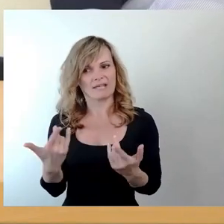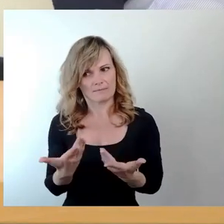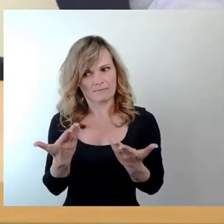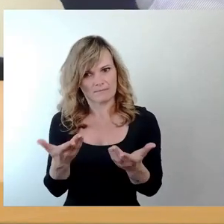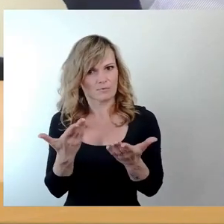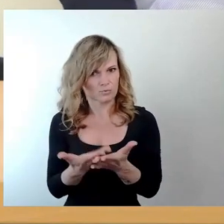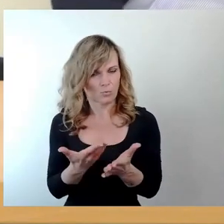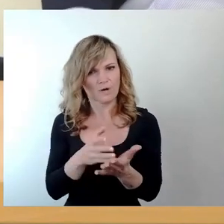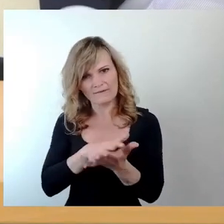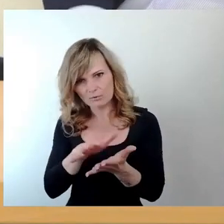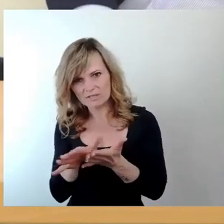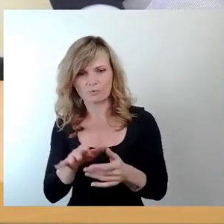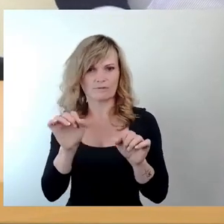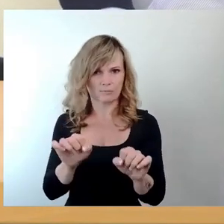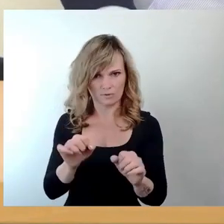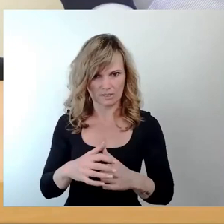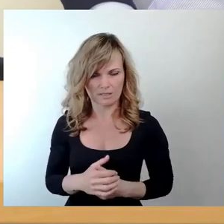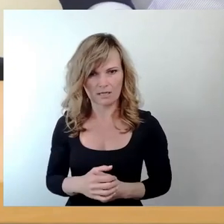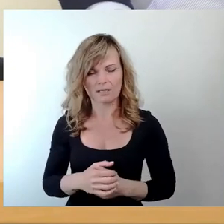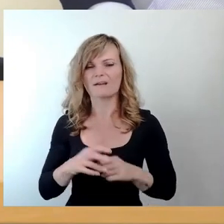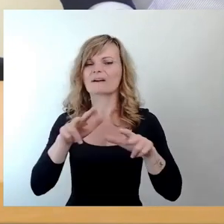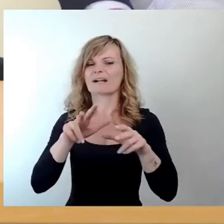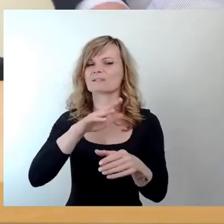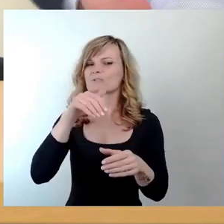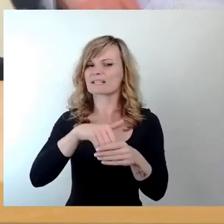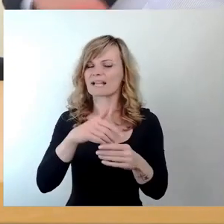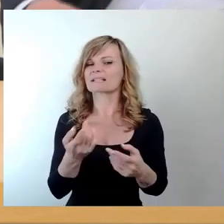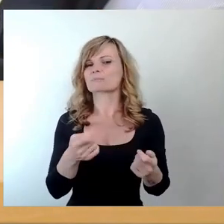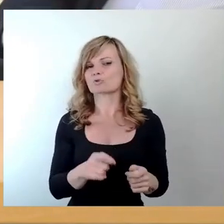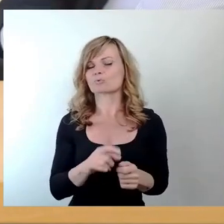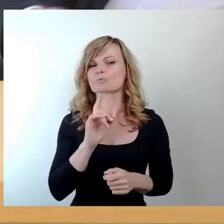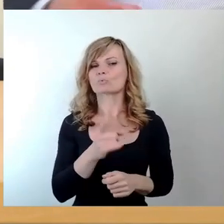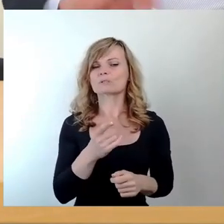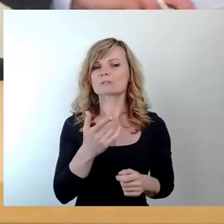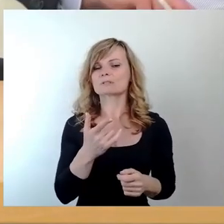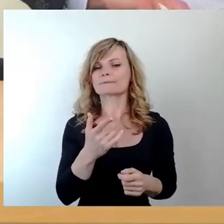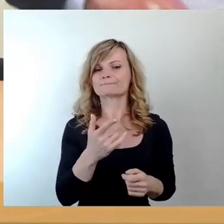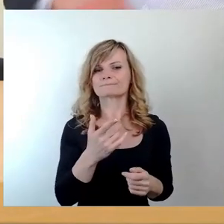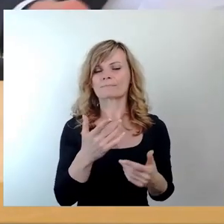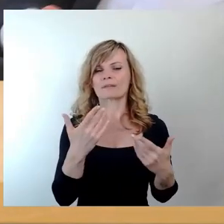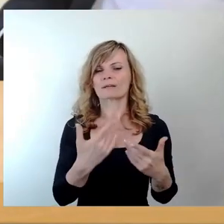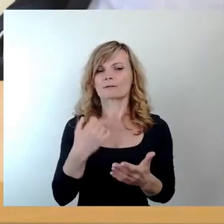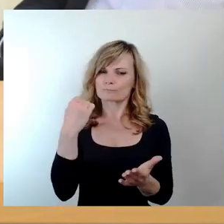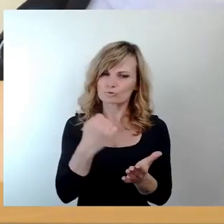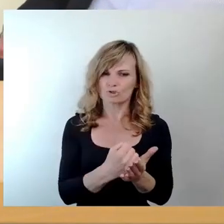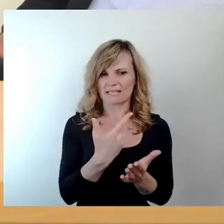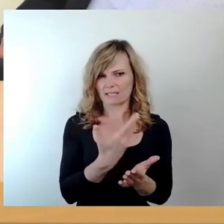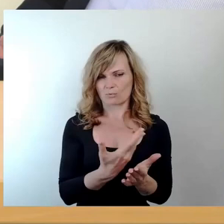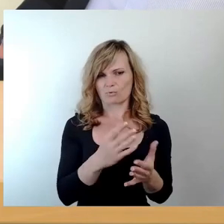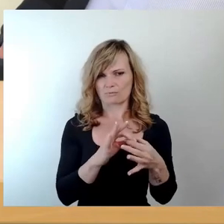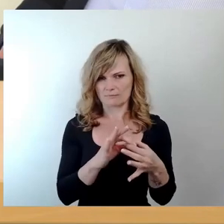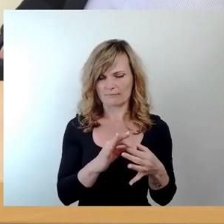verwaltungsinterne Beschluss und vor allen Dingen auch die Bestätigung letztendlich der